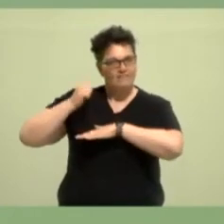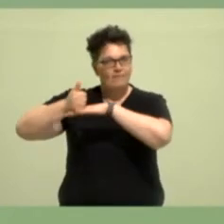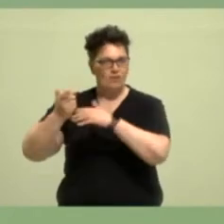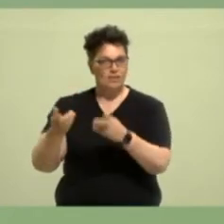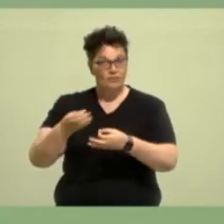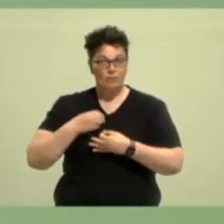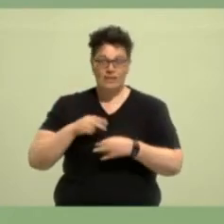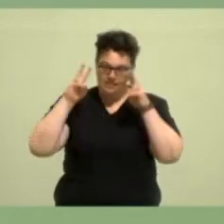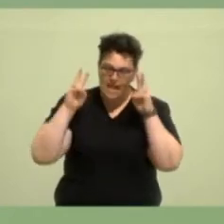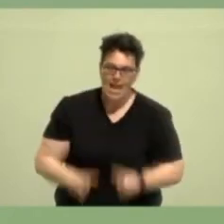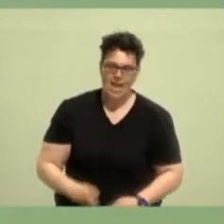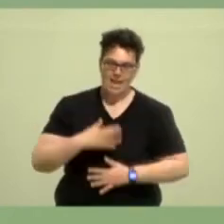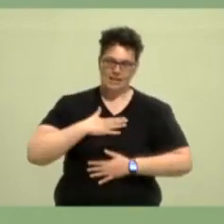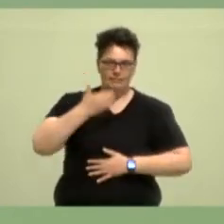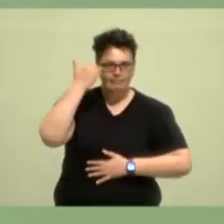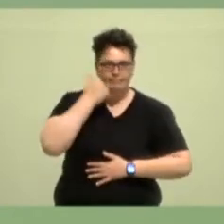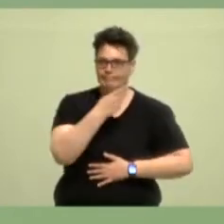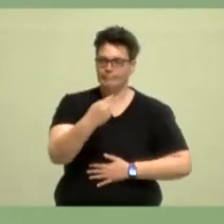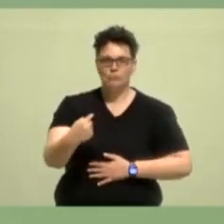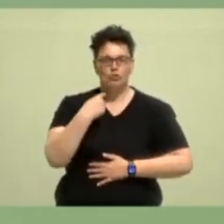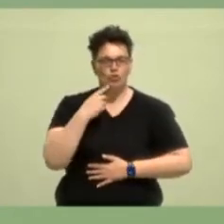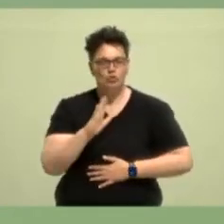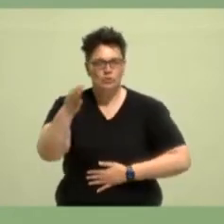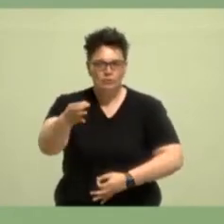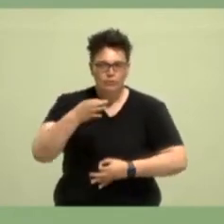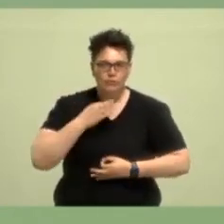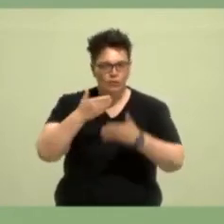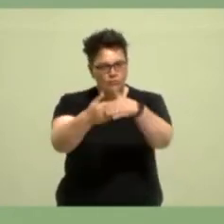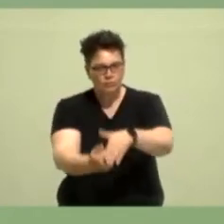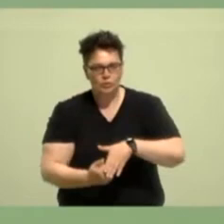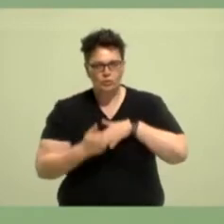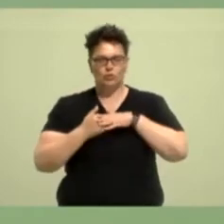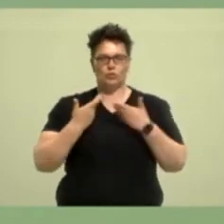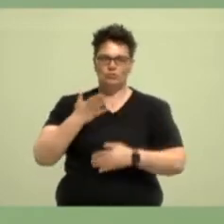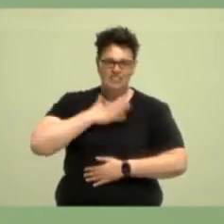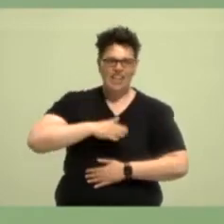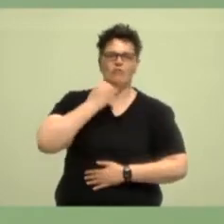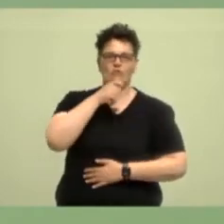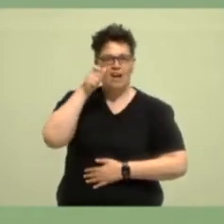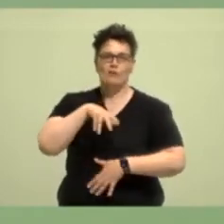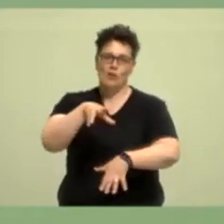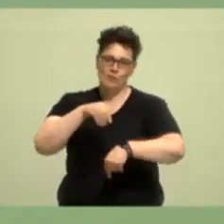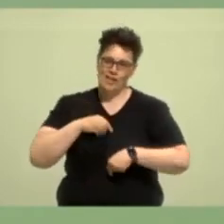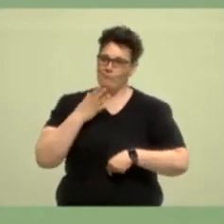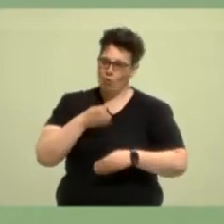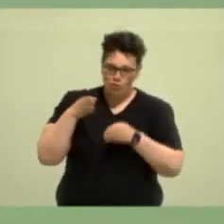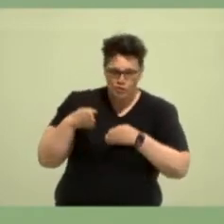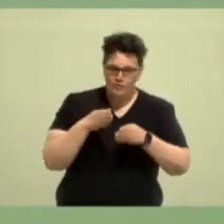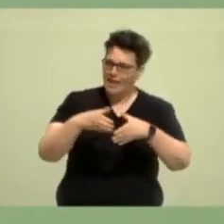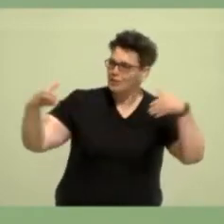mir eure Stimme und eure Unterstützung gebt. Ich will gerne Verantwortung übernehmen und diesen Weg gemeinsam mit euch gehen. Vielen Dank.